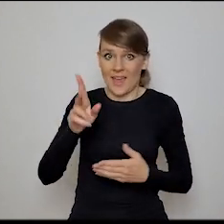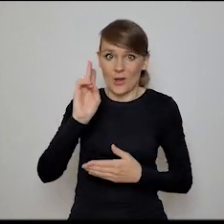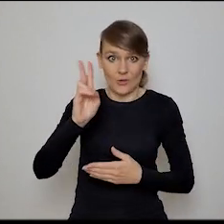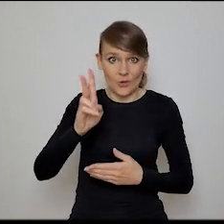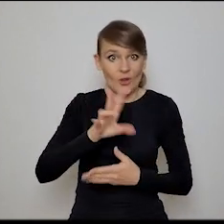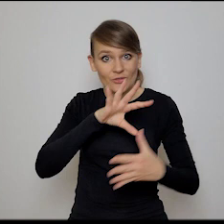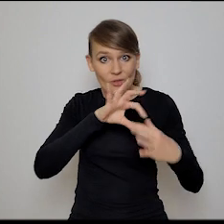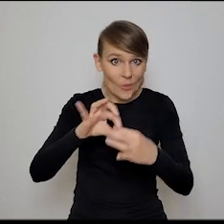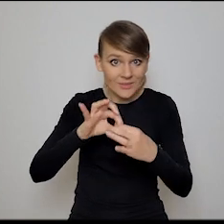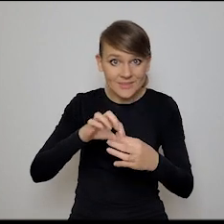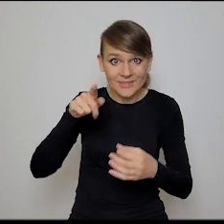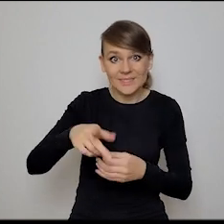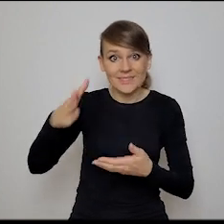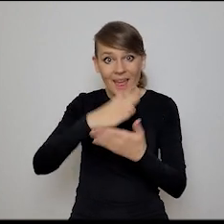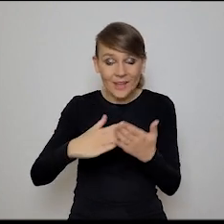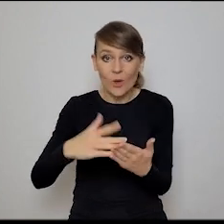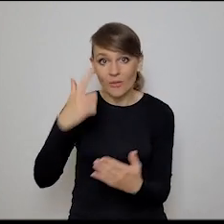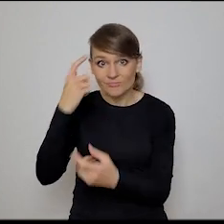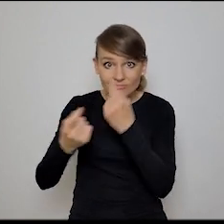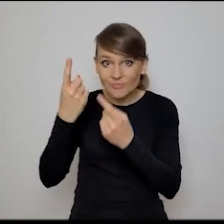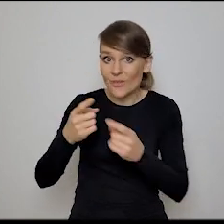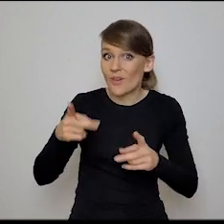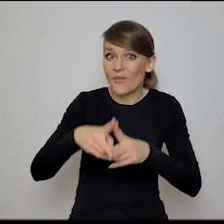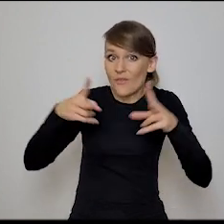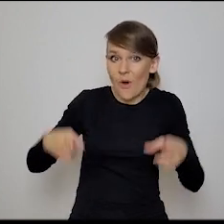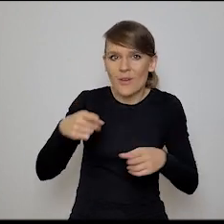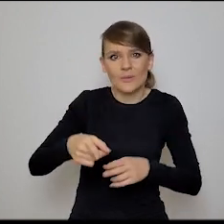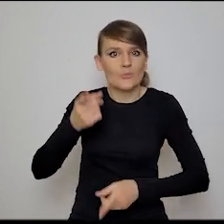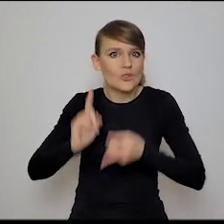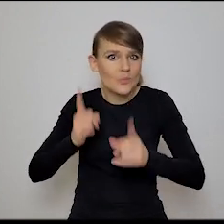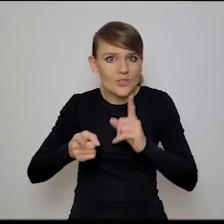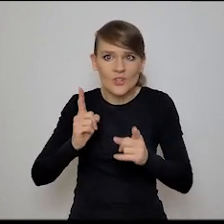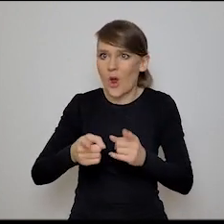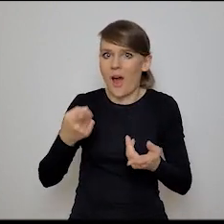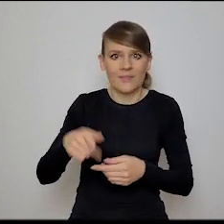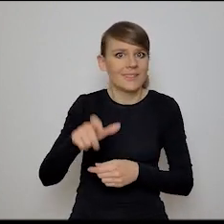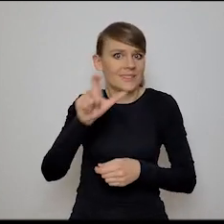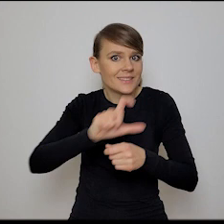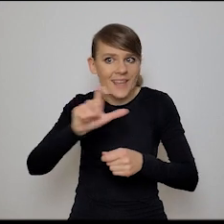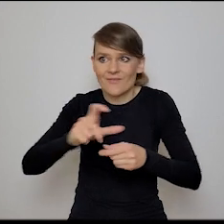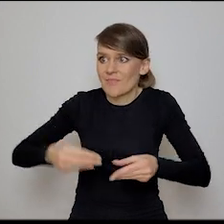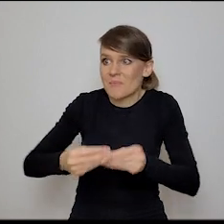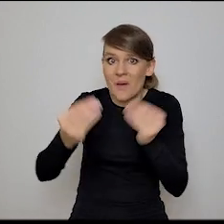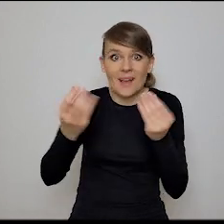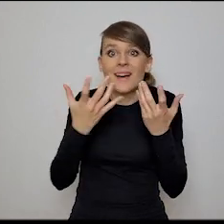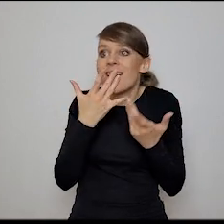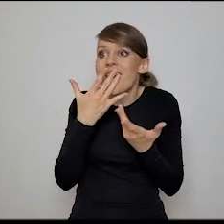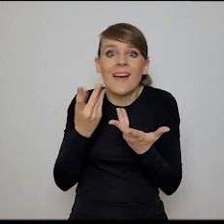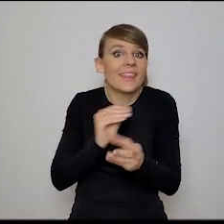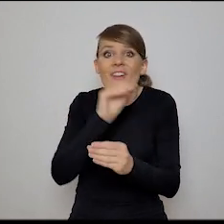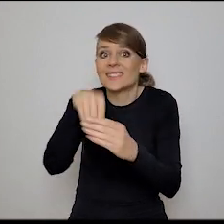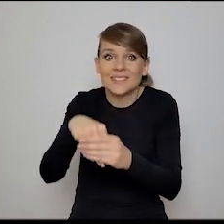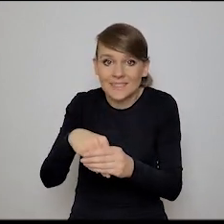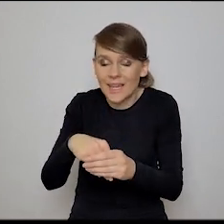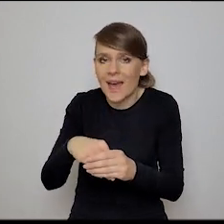sektorem kreatywnym chcieliby w dobie tej przyspieszonej, nie wiem, digitalizacji w coś zainwestować, no to drogi są dwie,